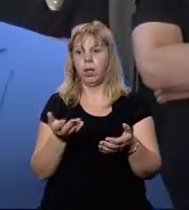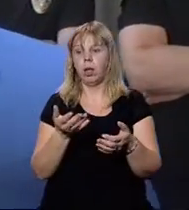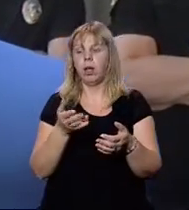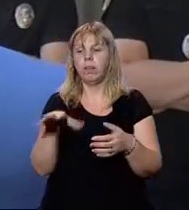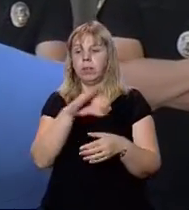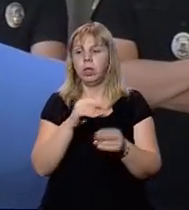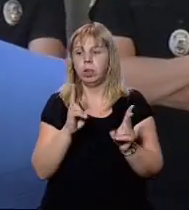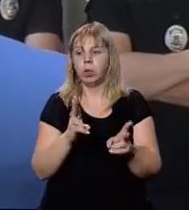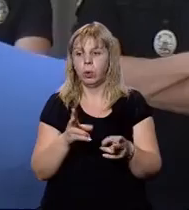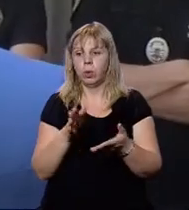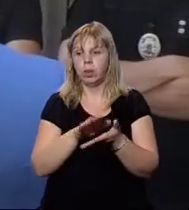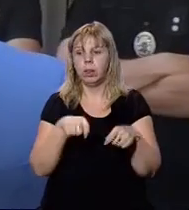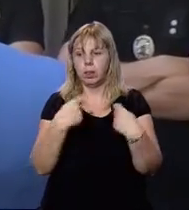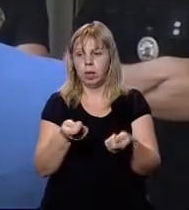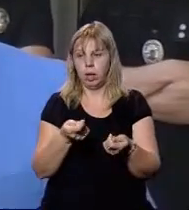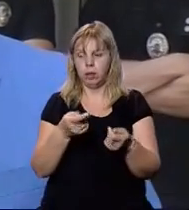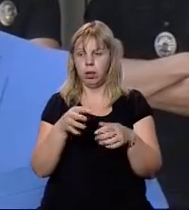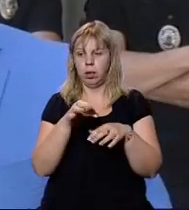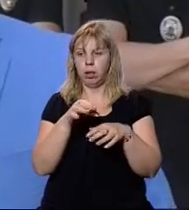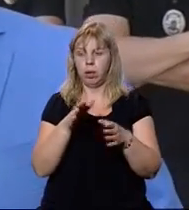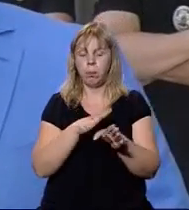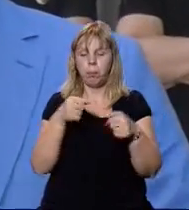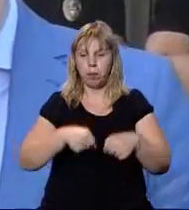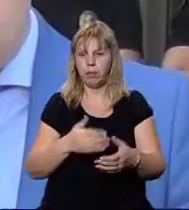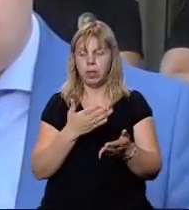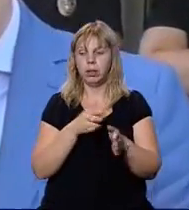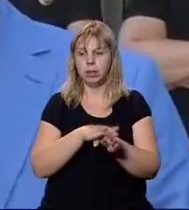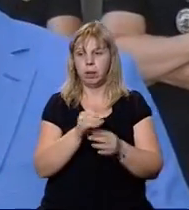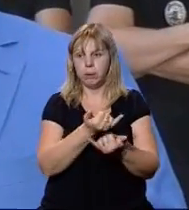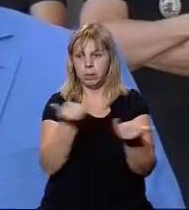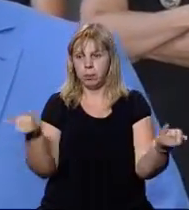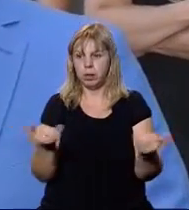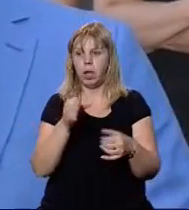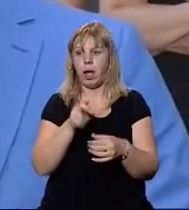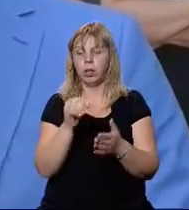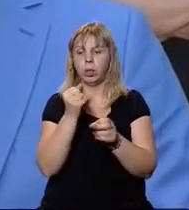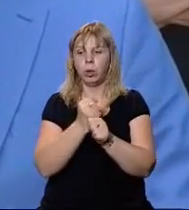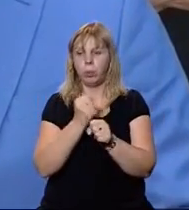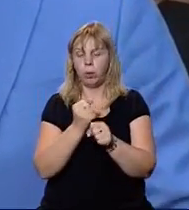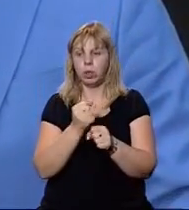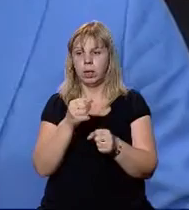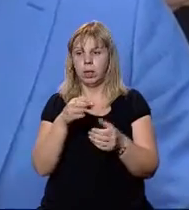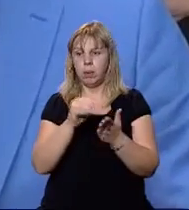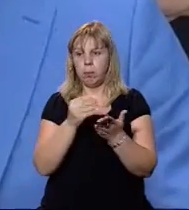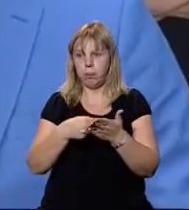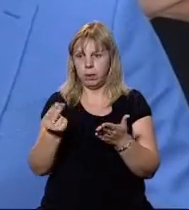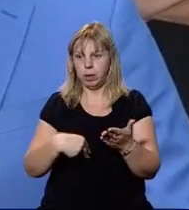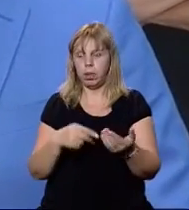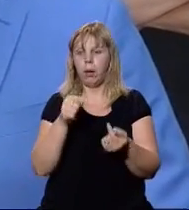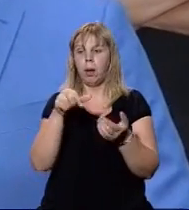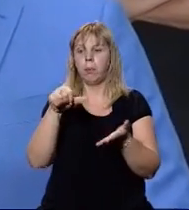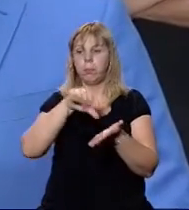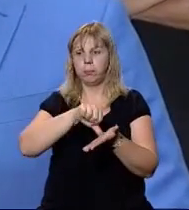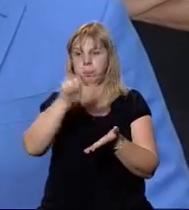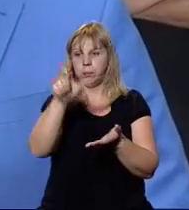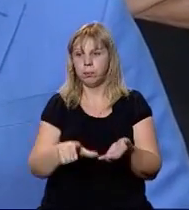Звідно, дане оборудовлення правового забезпечення, стаж роботи на керівній посаді, перетендента